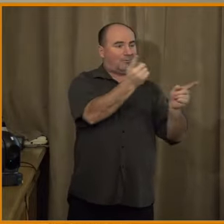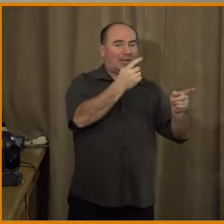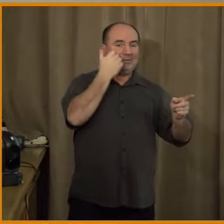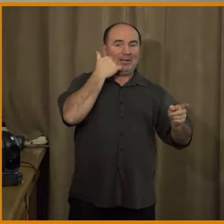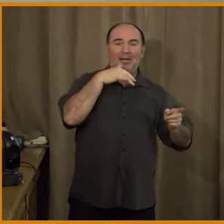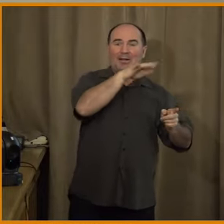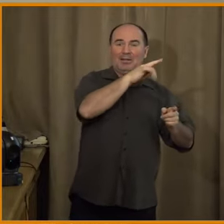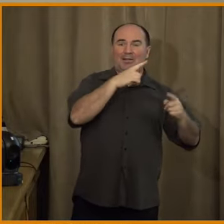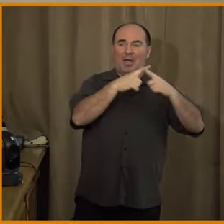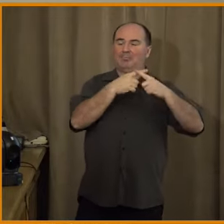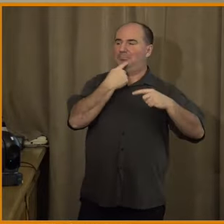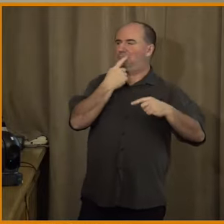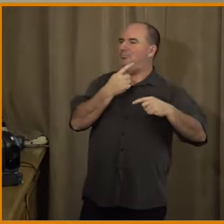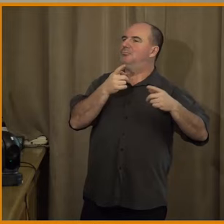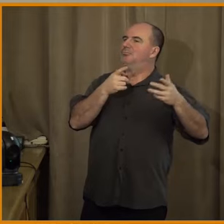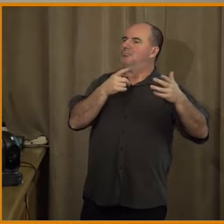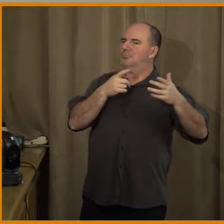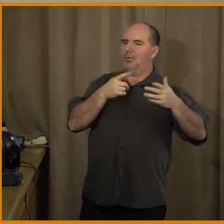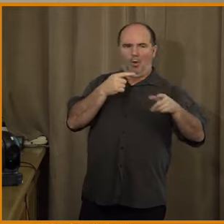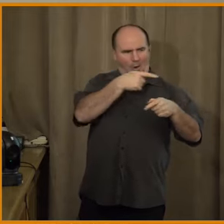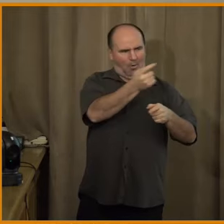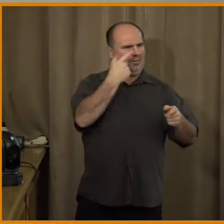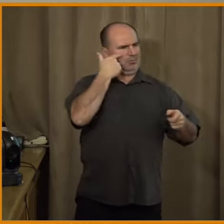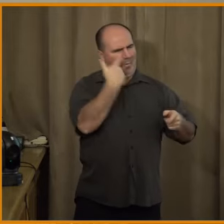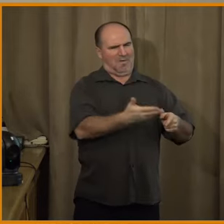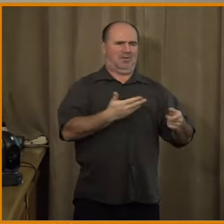ale ostatní lidé jsou důvěřivý, hloupí a manipulovatelní.